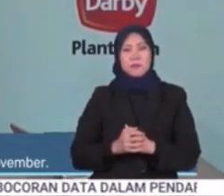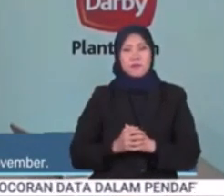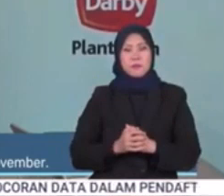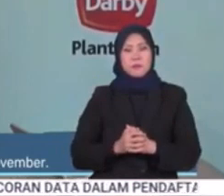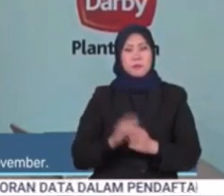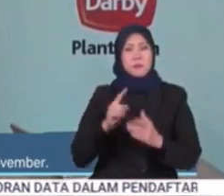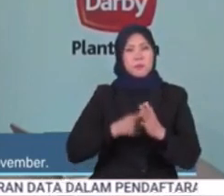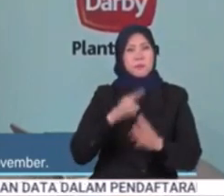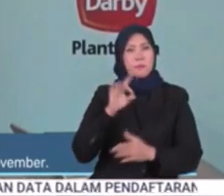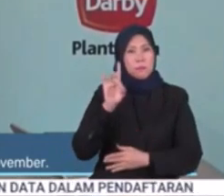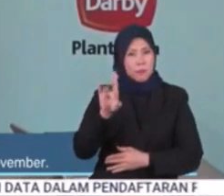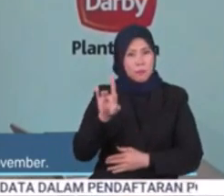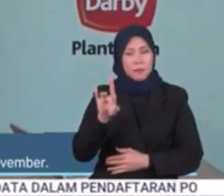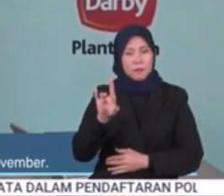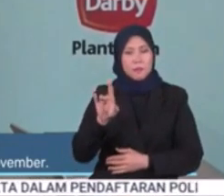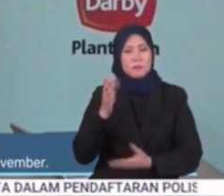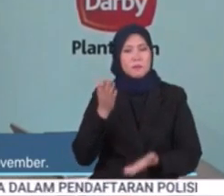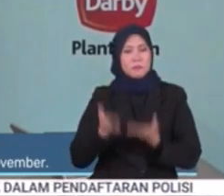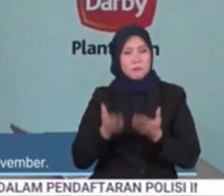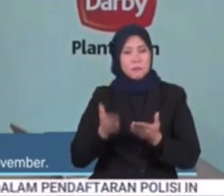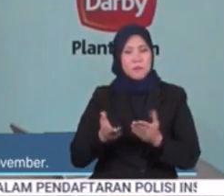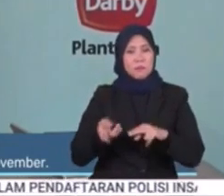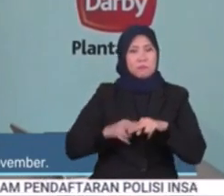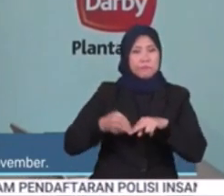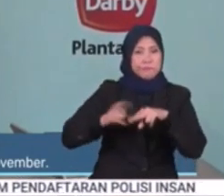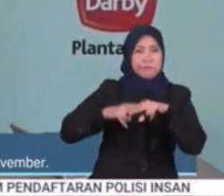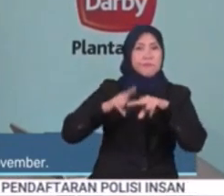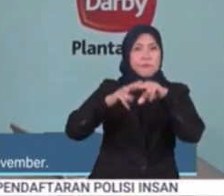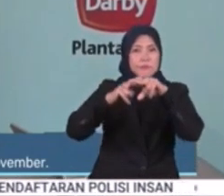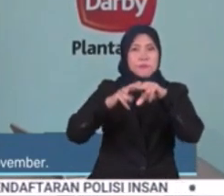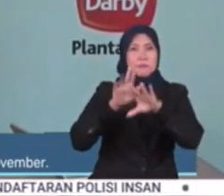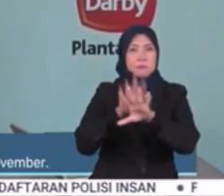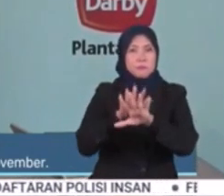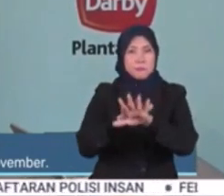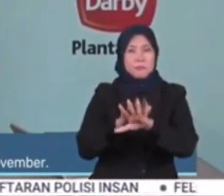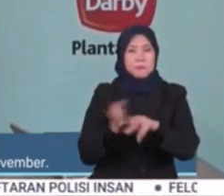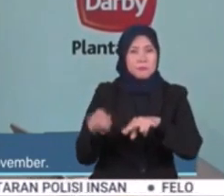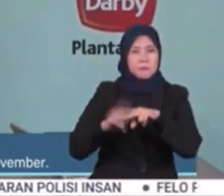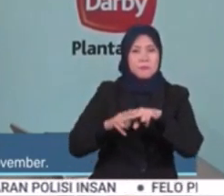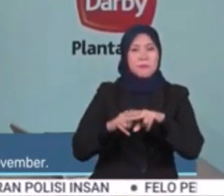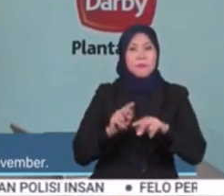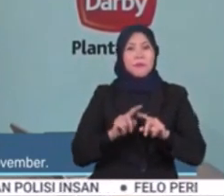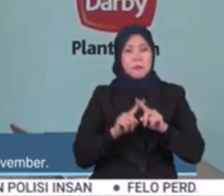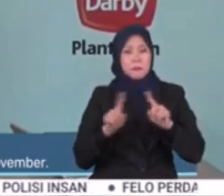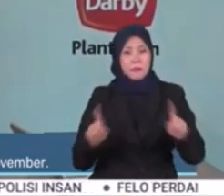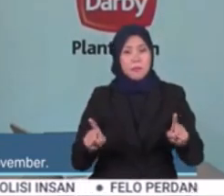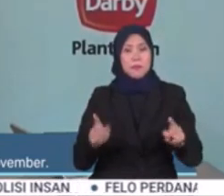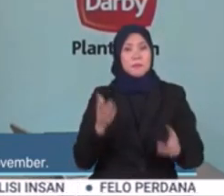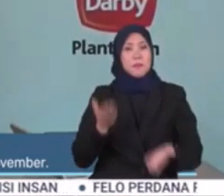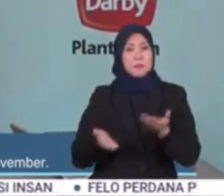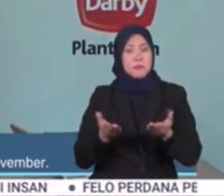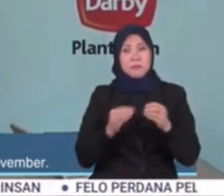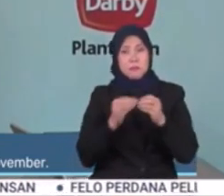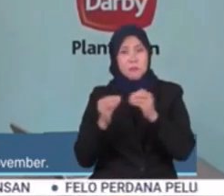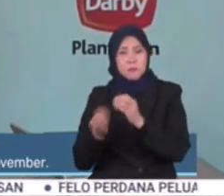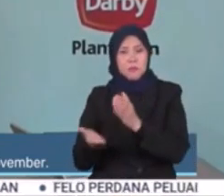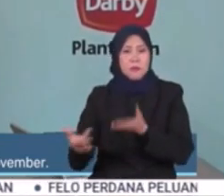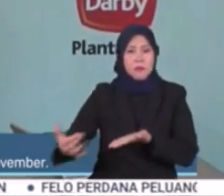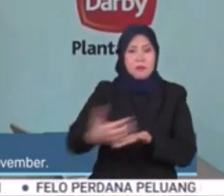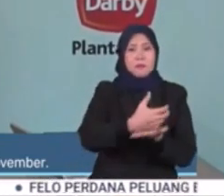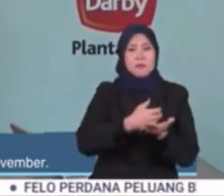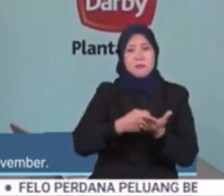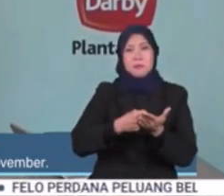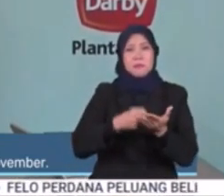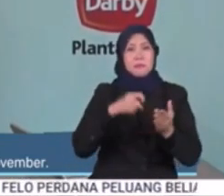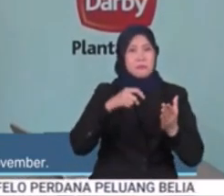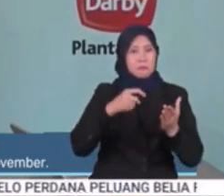Sekarang pada Agus kita melihat keuntungan dalam keuntungan. Tetapi kita akan melihat lebih banyak keuntungan